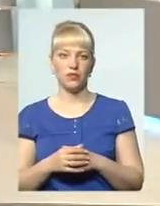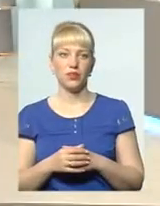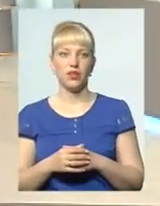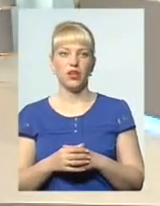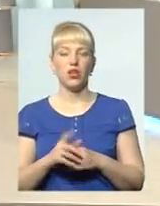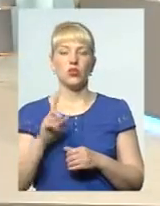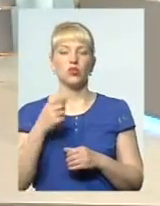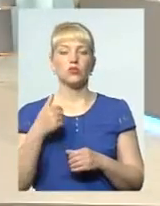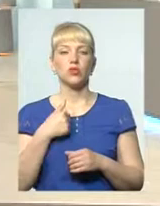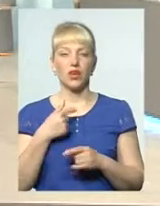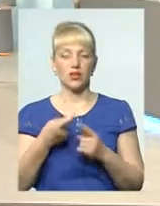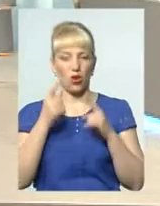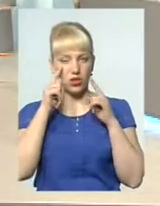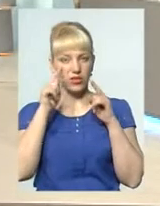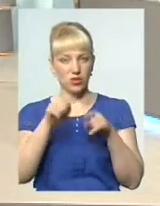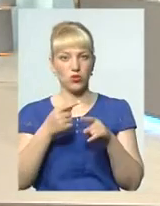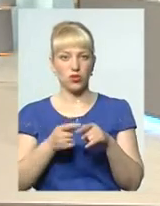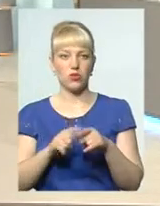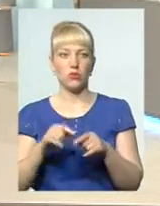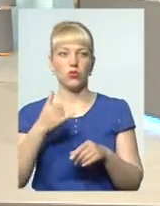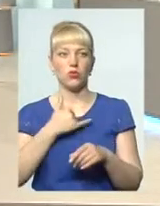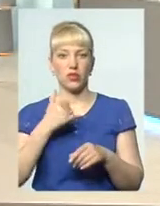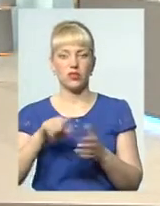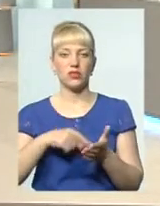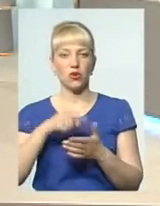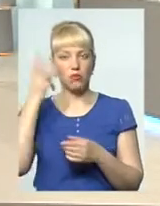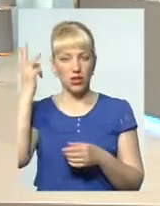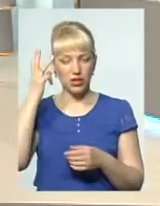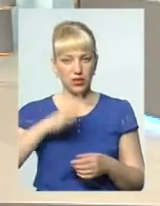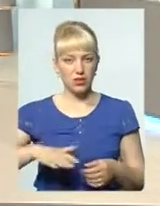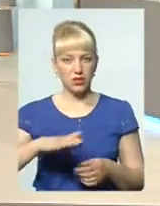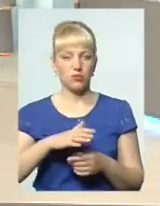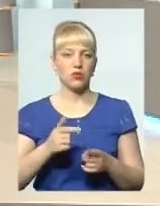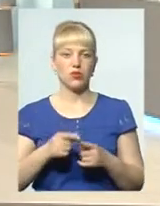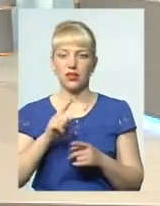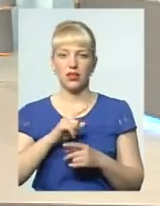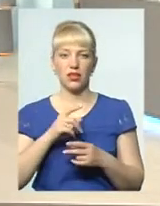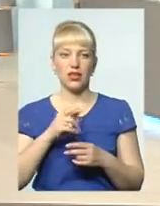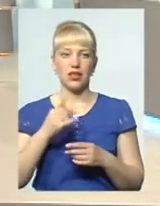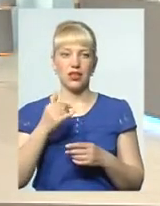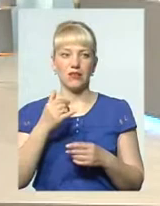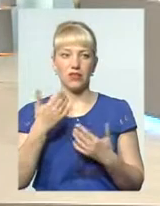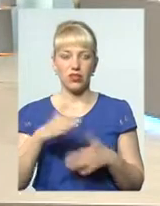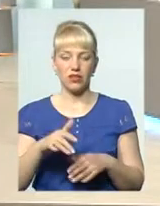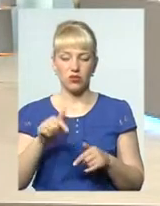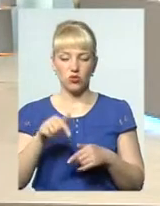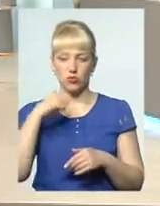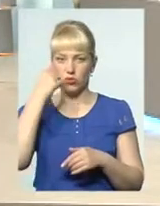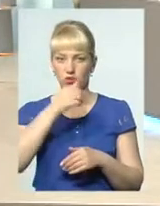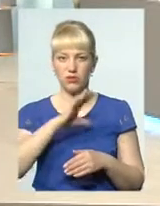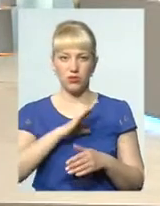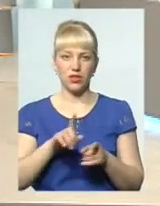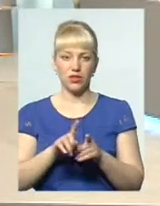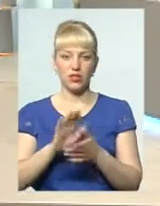Чому я саме акцентую на цьому? У нас, Хмельниць, Хмельниччина, не треба далеко ходити. У нас вже цього року була